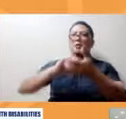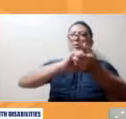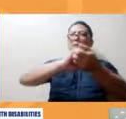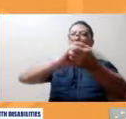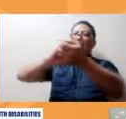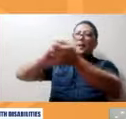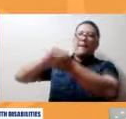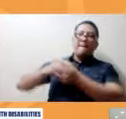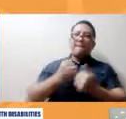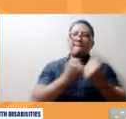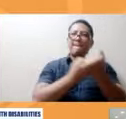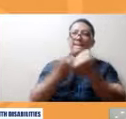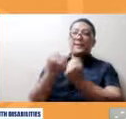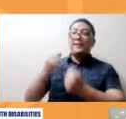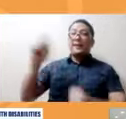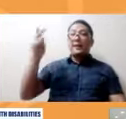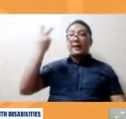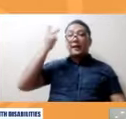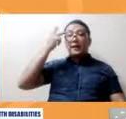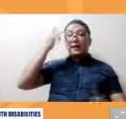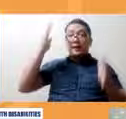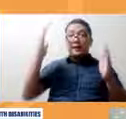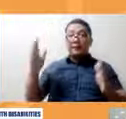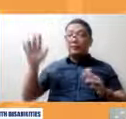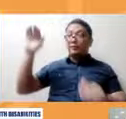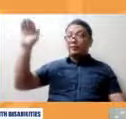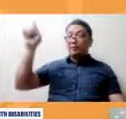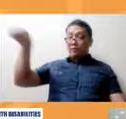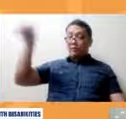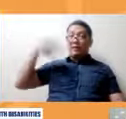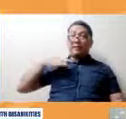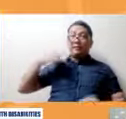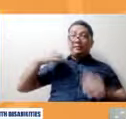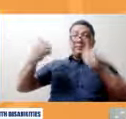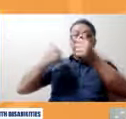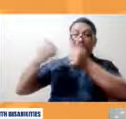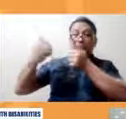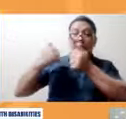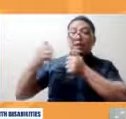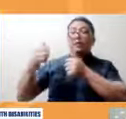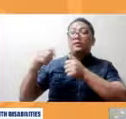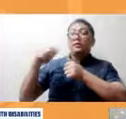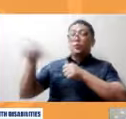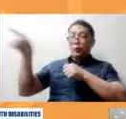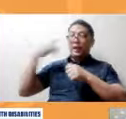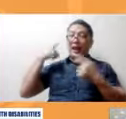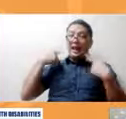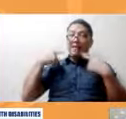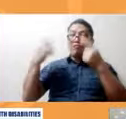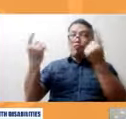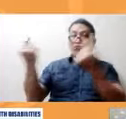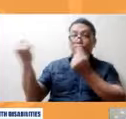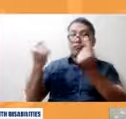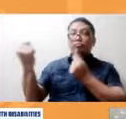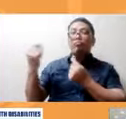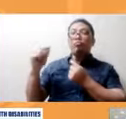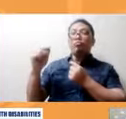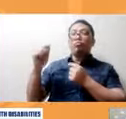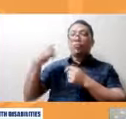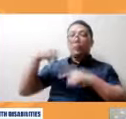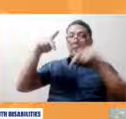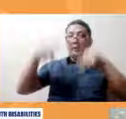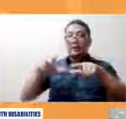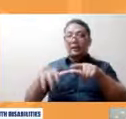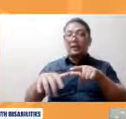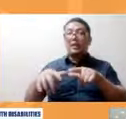mga kandidato to make them accountable na may gagawin sila para sa sektor ng persons with disabilities. Nandyan